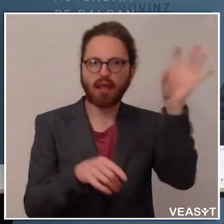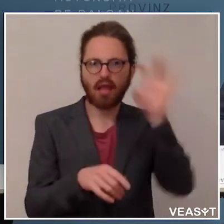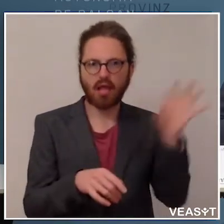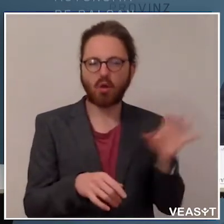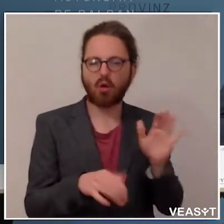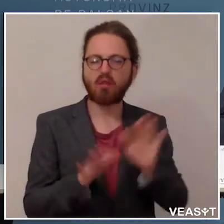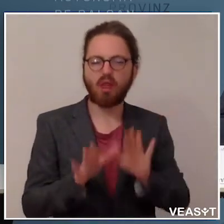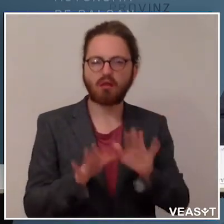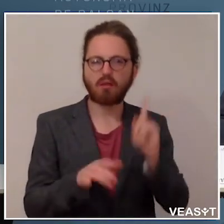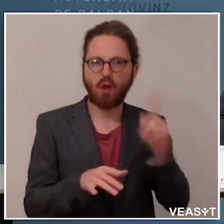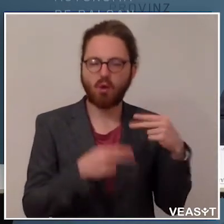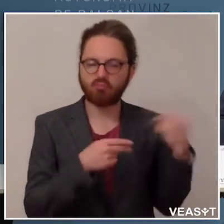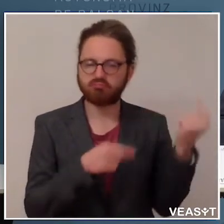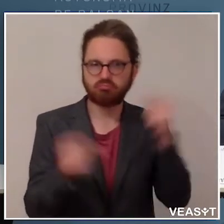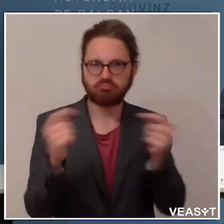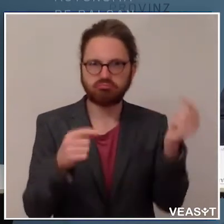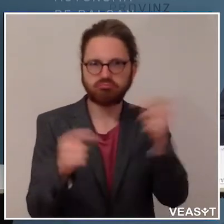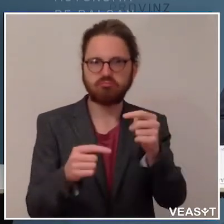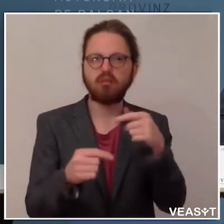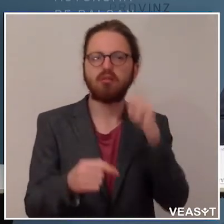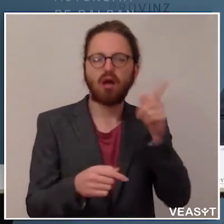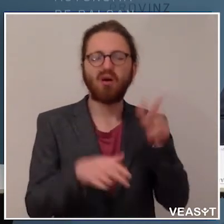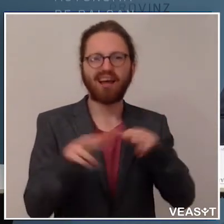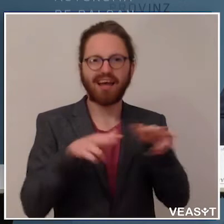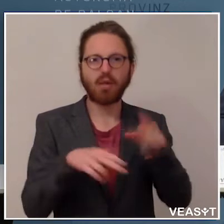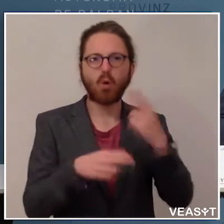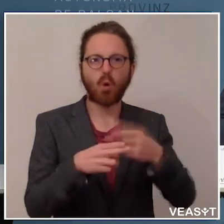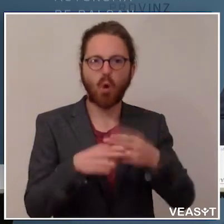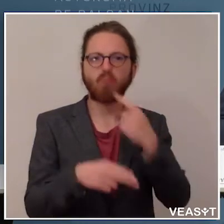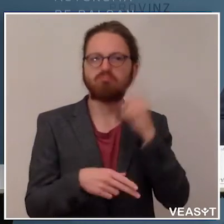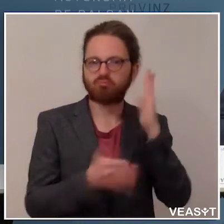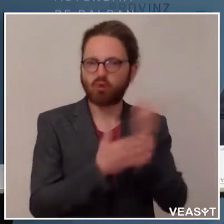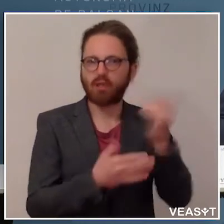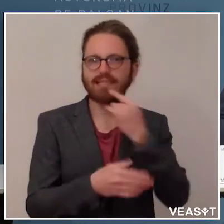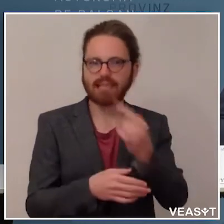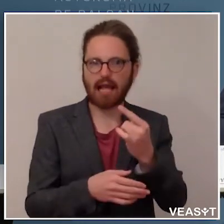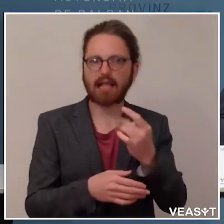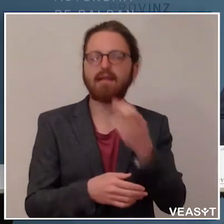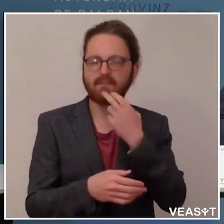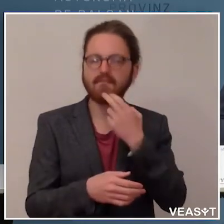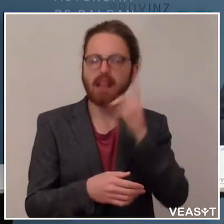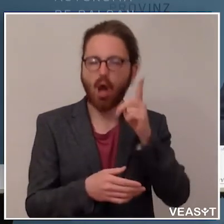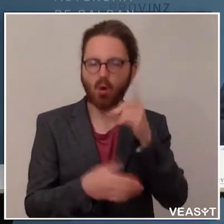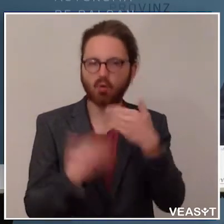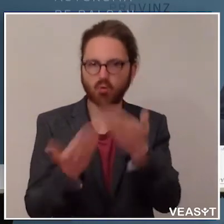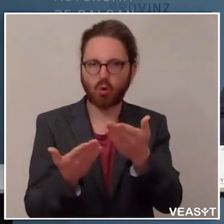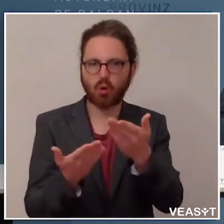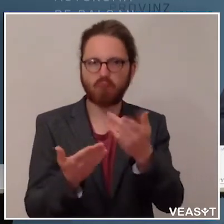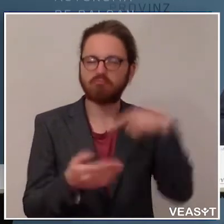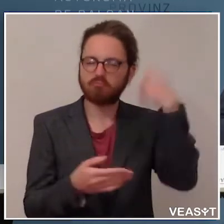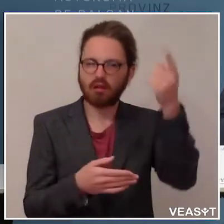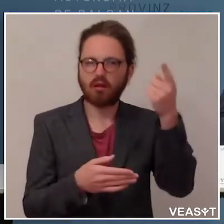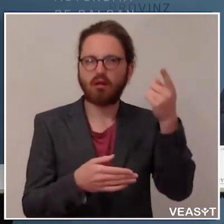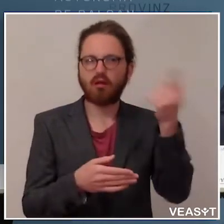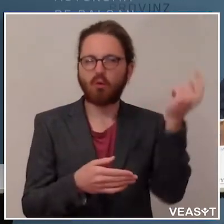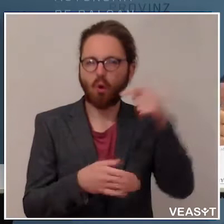Die Regierung in Rom hat bereits angekündigt, dass man das auch vorsehen will, zwar erst ab kommenden Freitag, wie